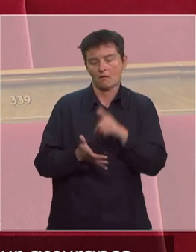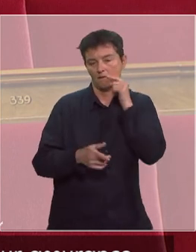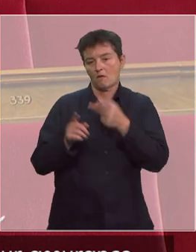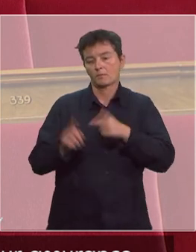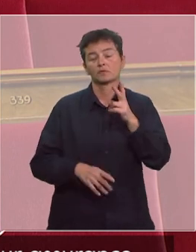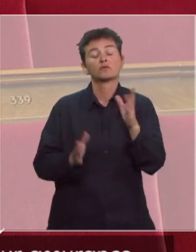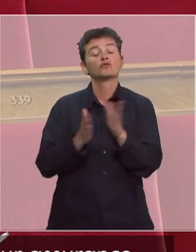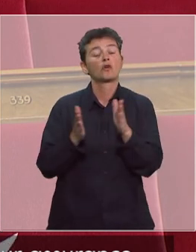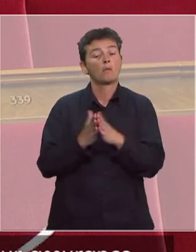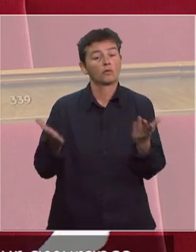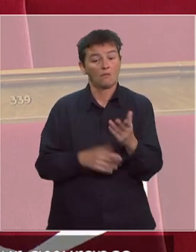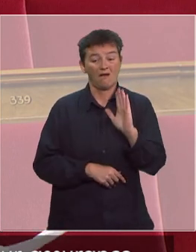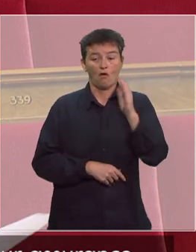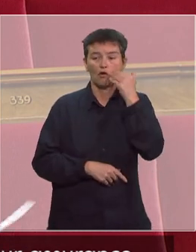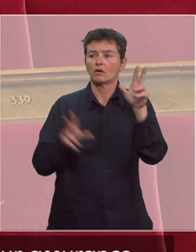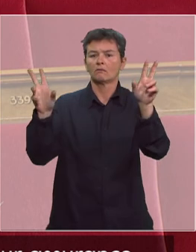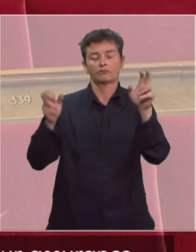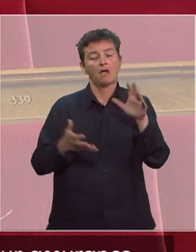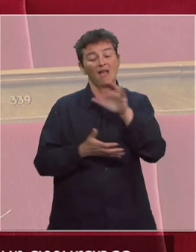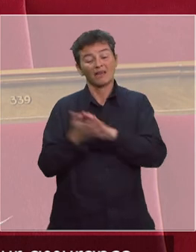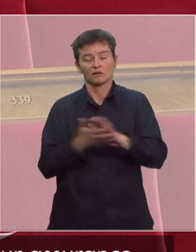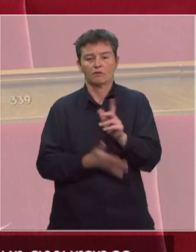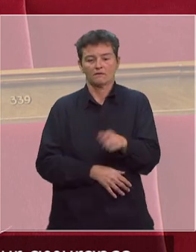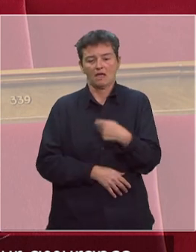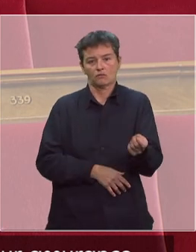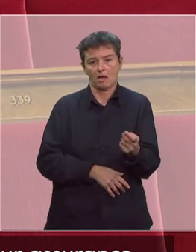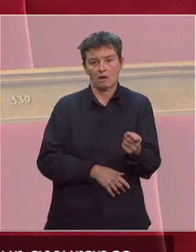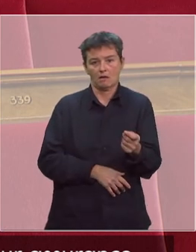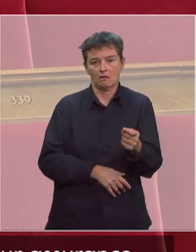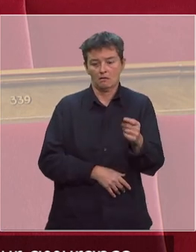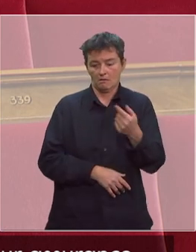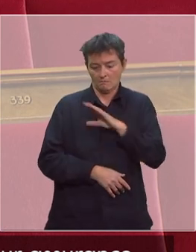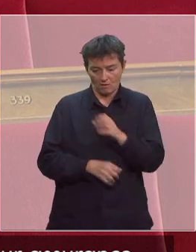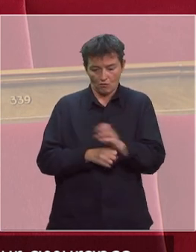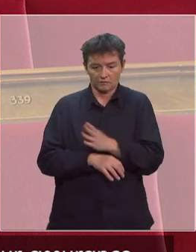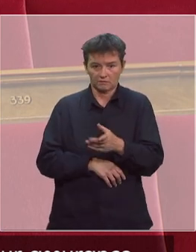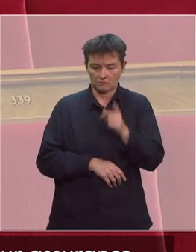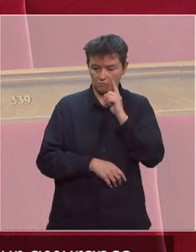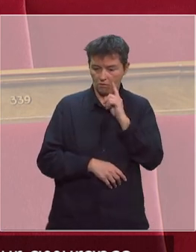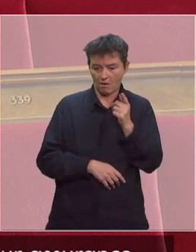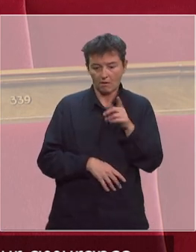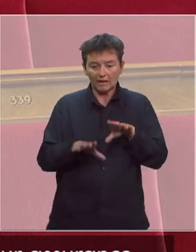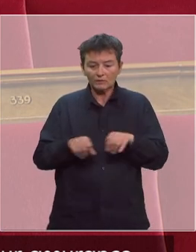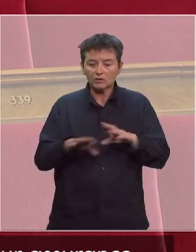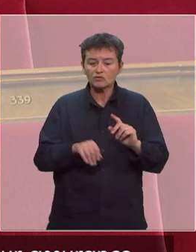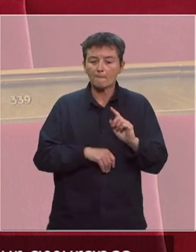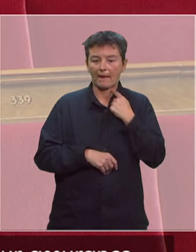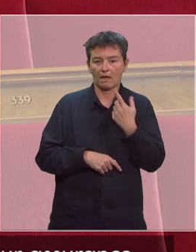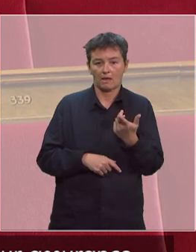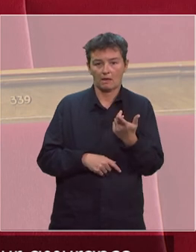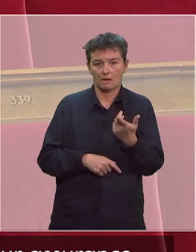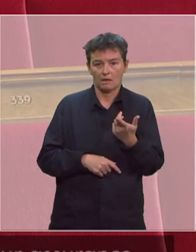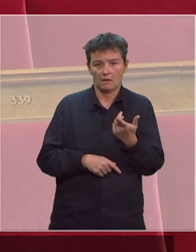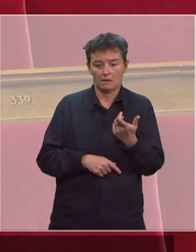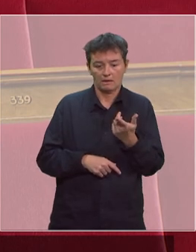en demandant la reconnaissance de catastrophes naturelles au titre de la pandémie pour que les pertes d'exploitation subies au cours